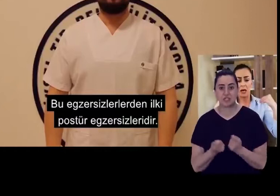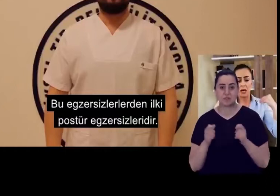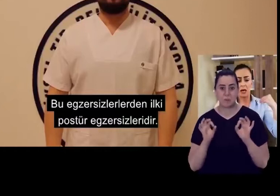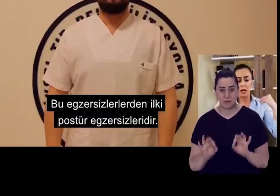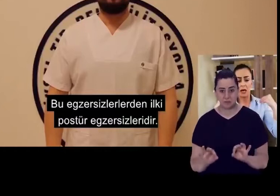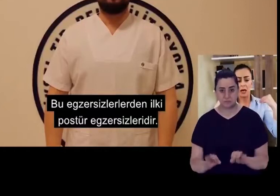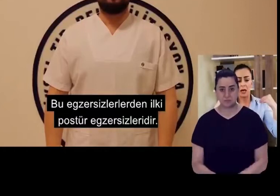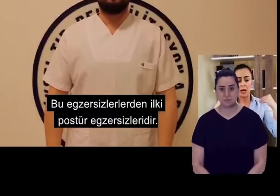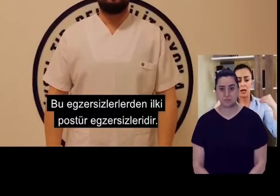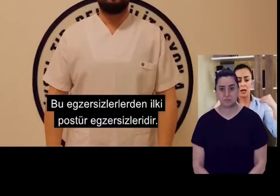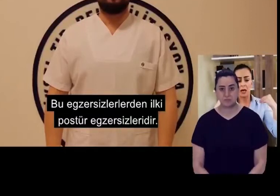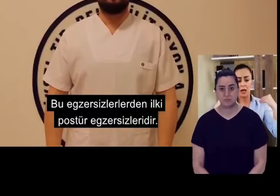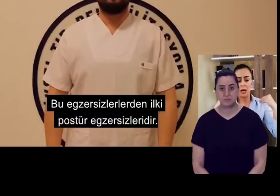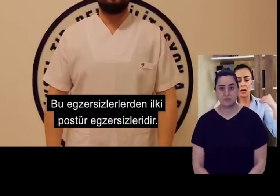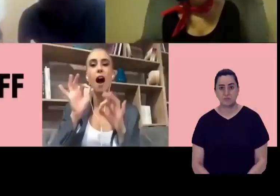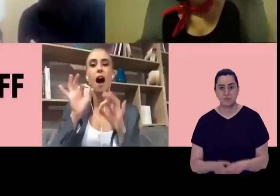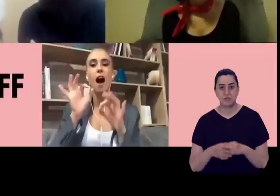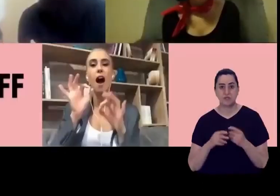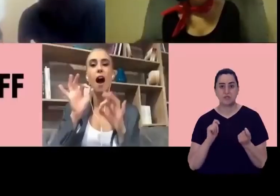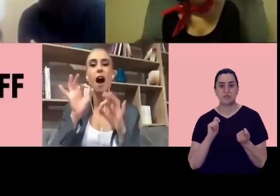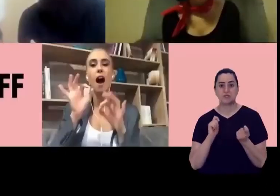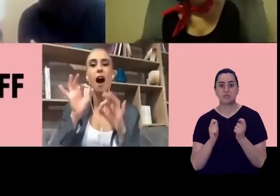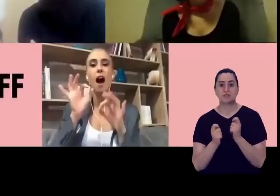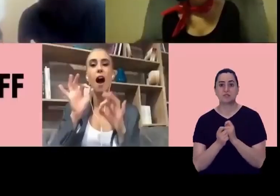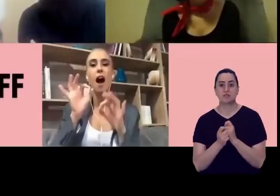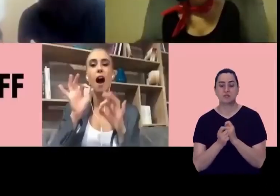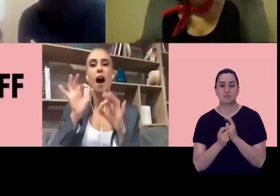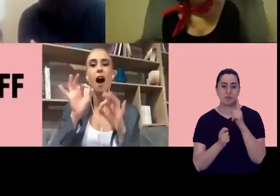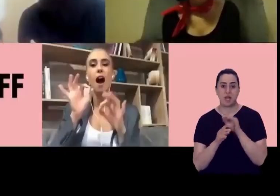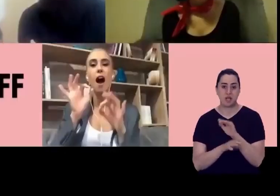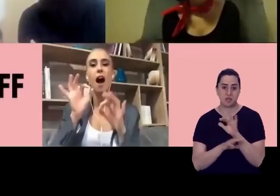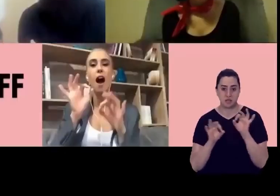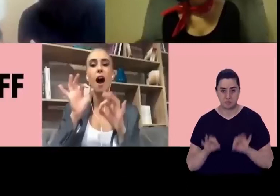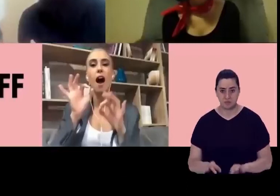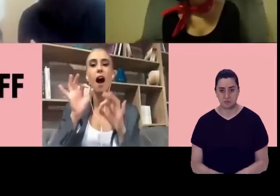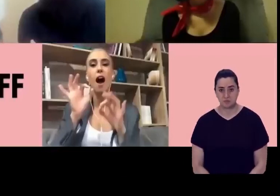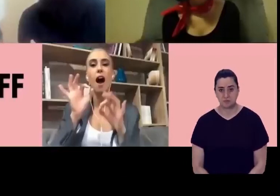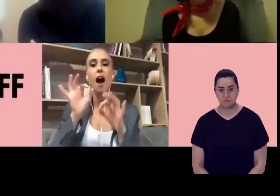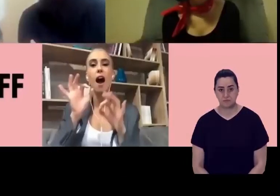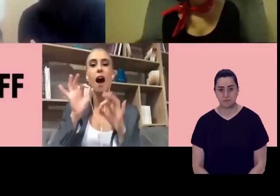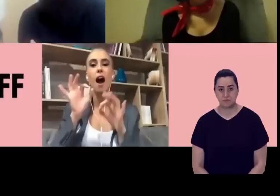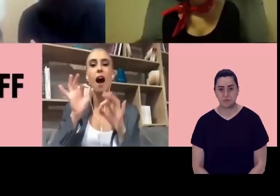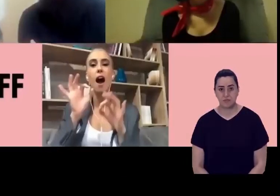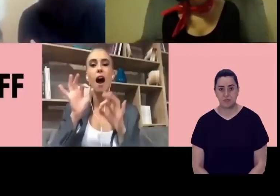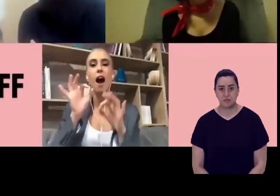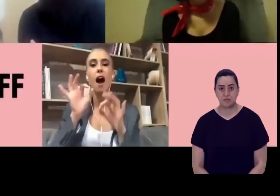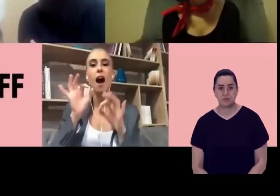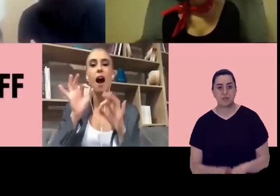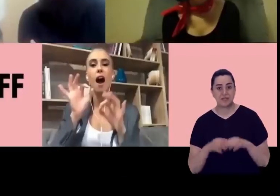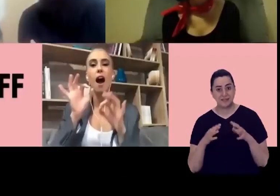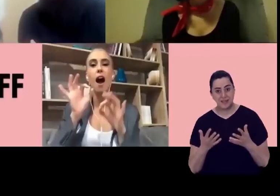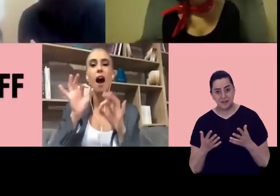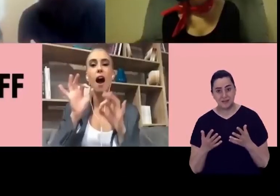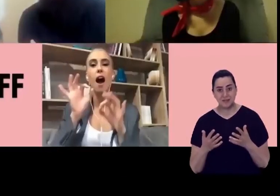Ve harika bir dönüşüm sürecine başlıyoruz kurumlarda. Ve gerek